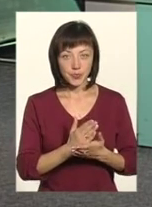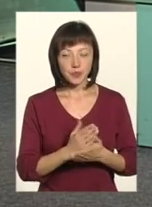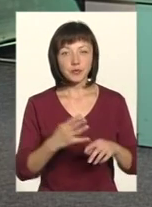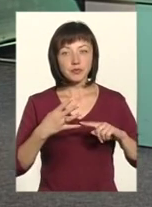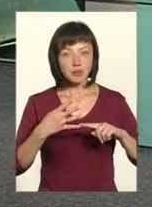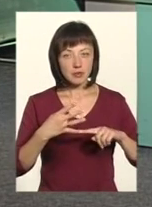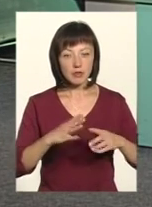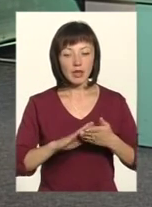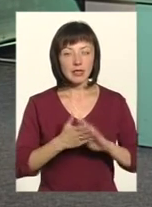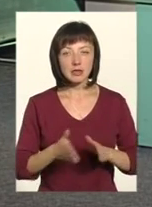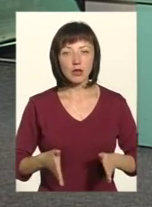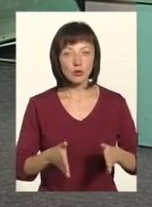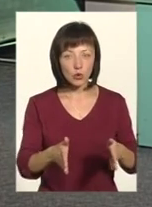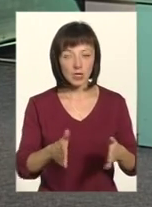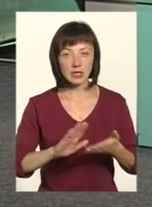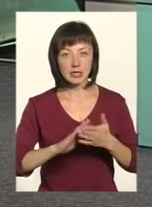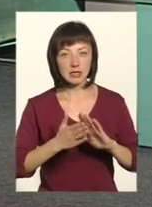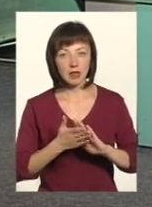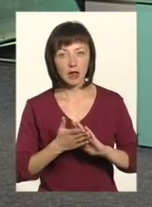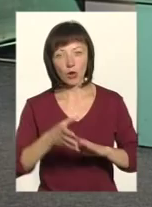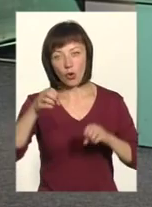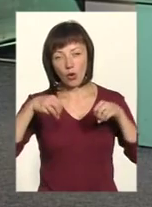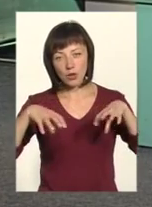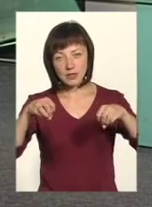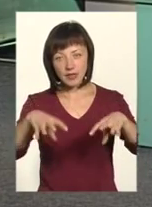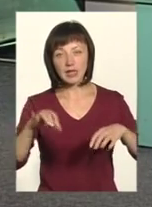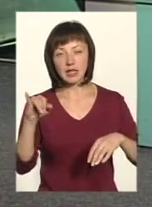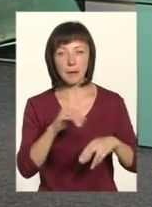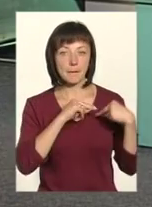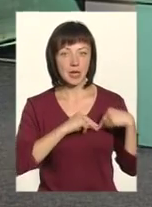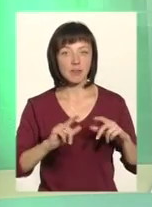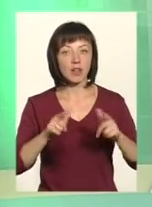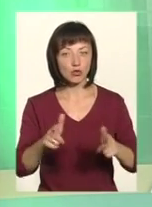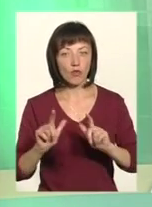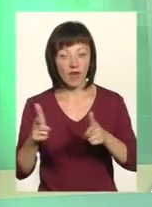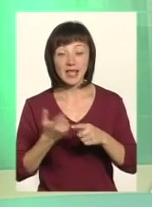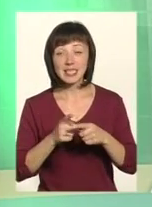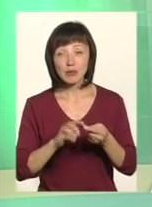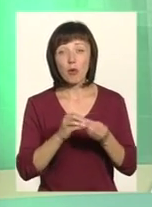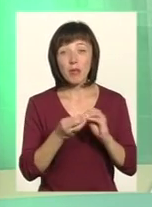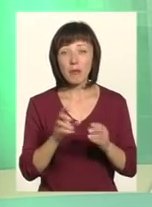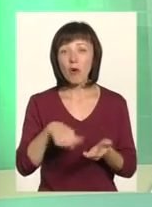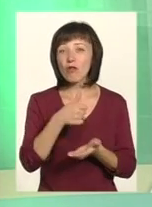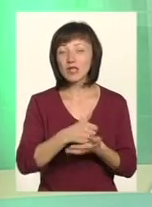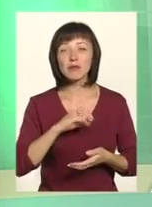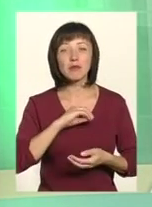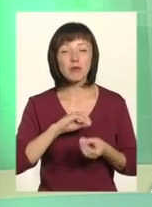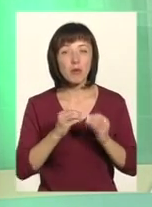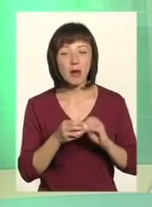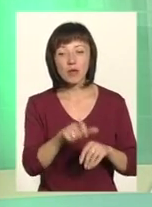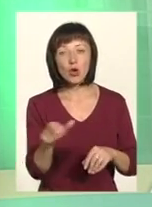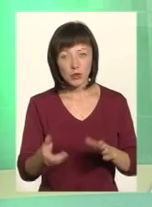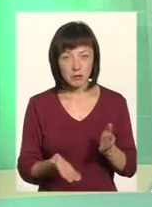Четверте, це стан доріг, стан освітлення і, відповідно, працевлаштування. Оці проблеми, оці самі головні питання, які люди